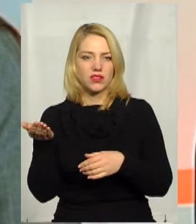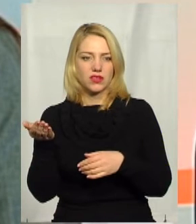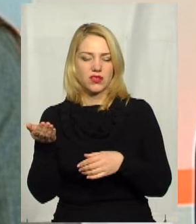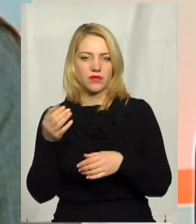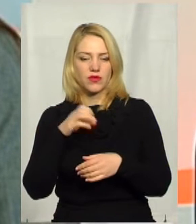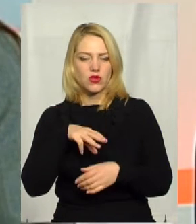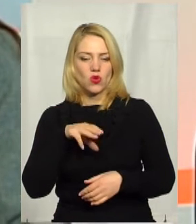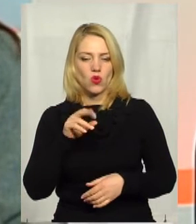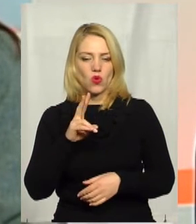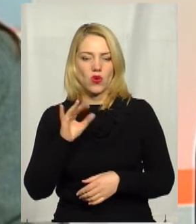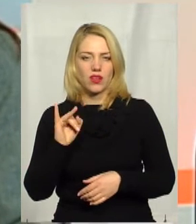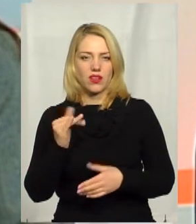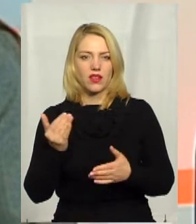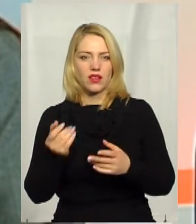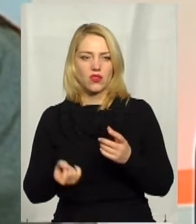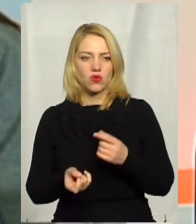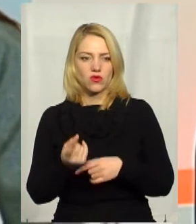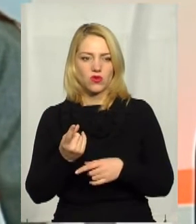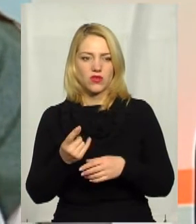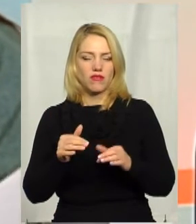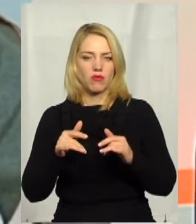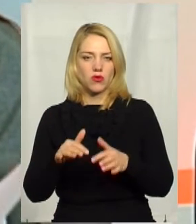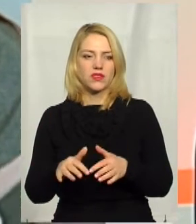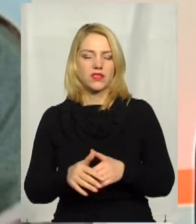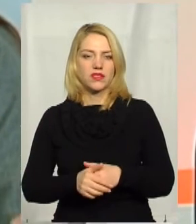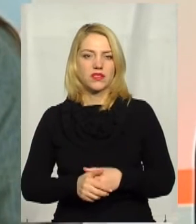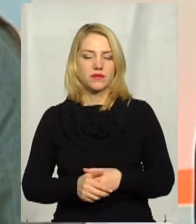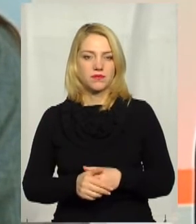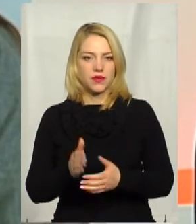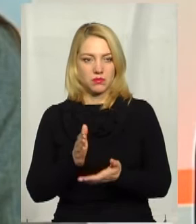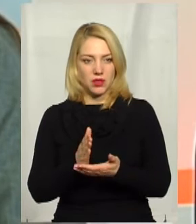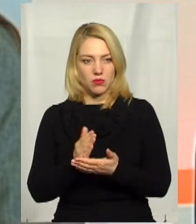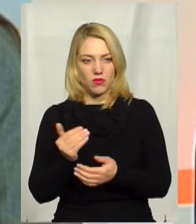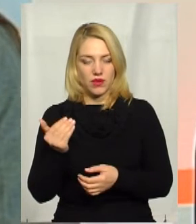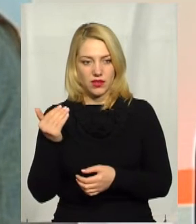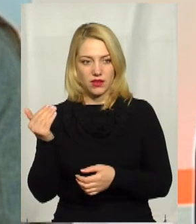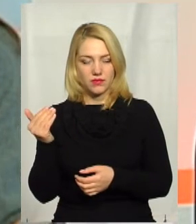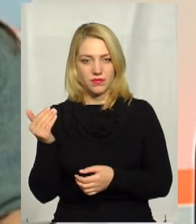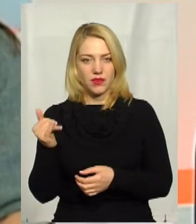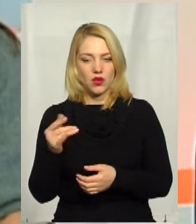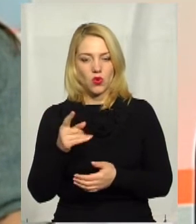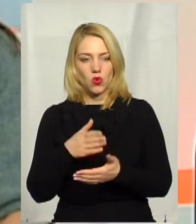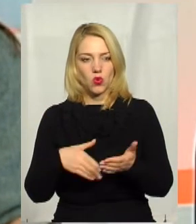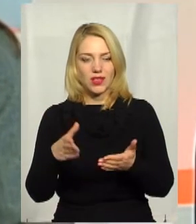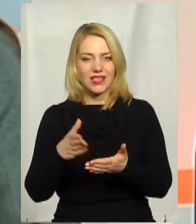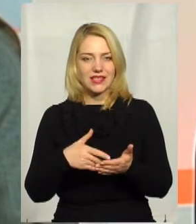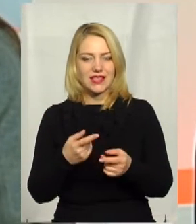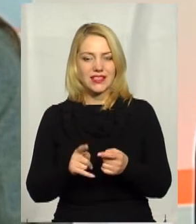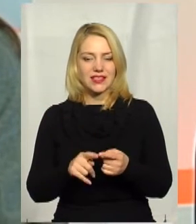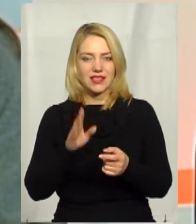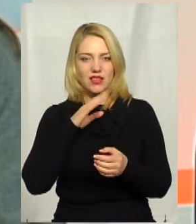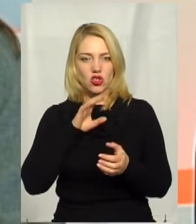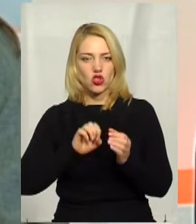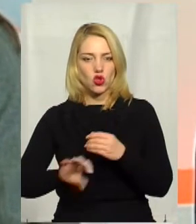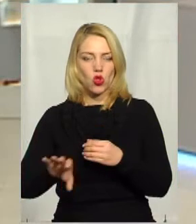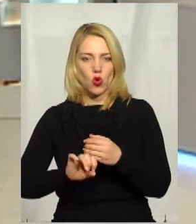цих стоках, які утворюються безпосередньо в процесі їхнього перебування, утилізація цих стоків. Тобто,